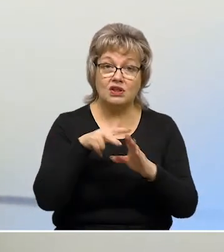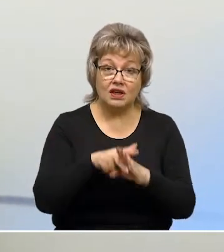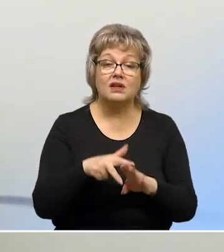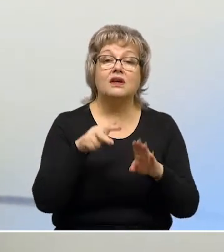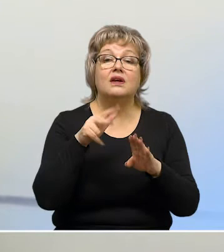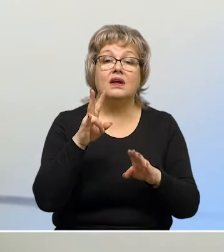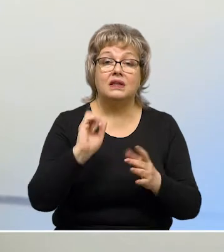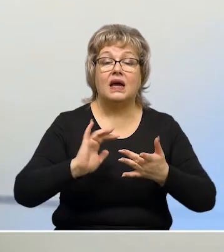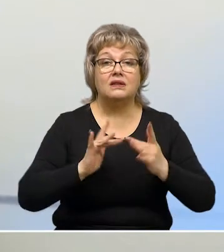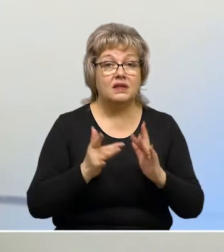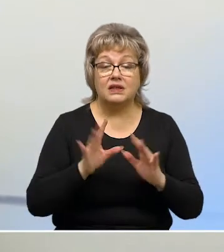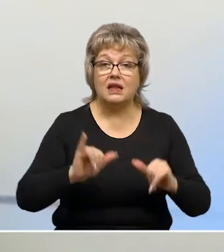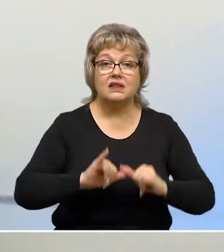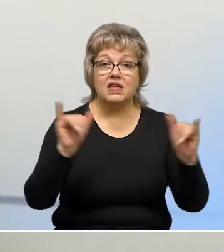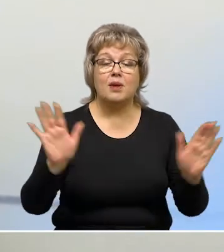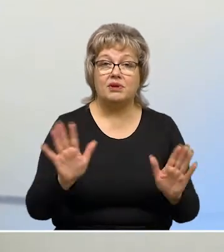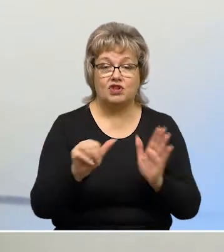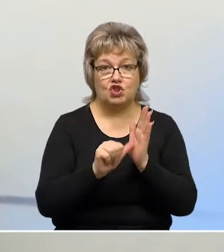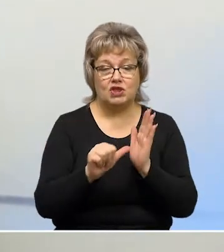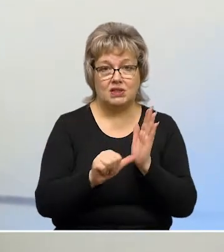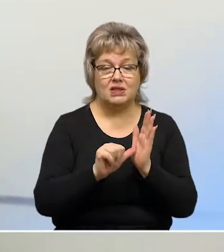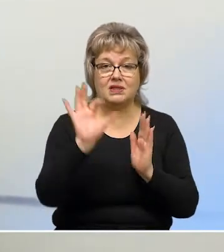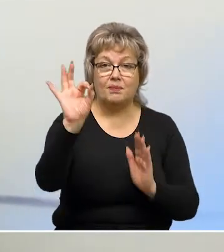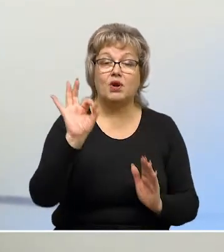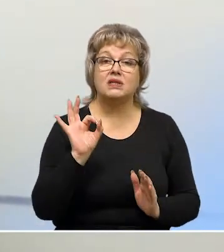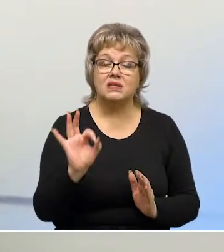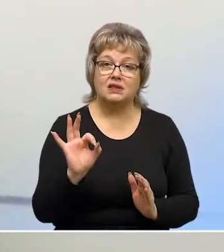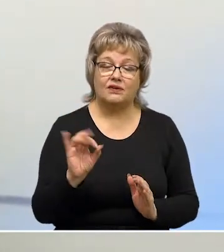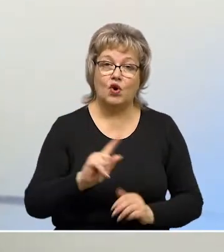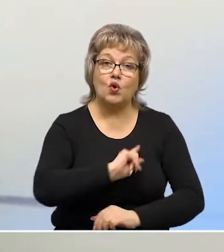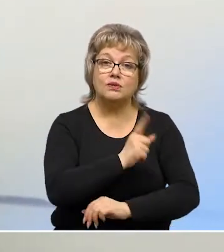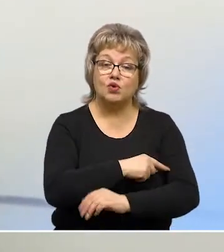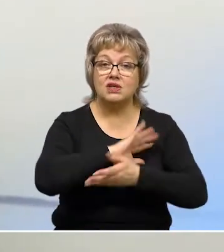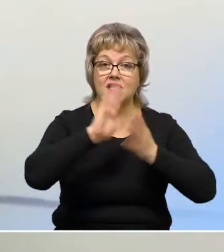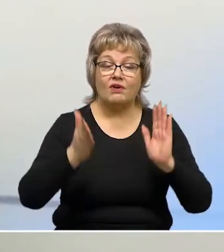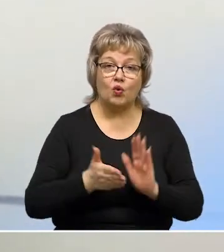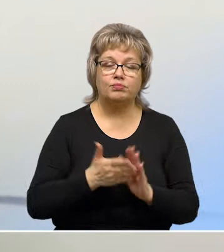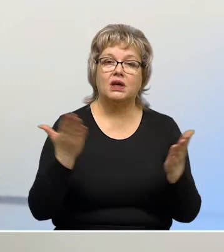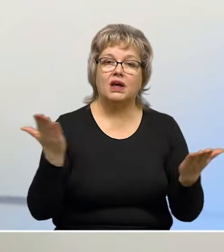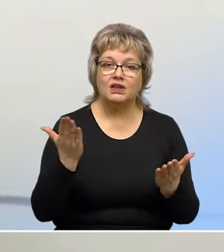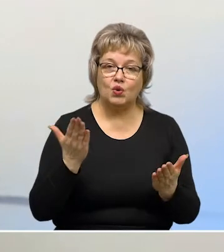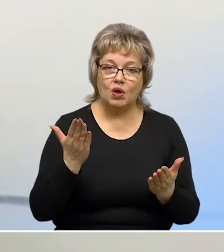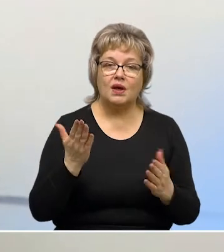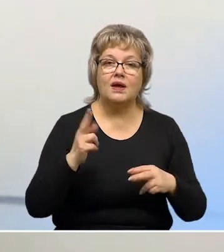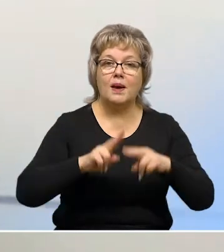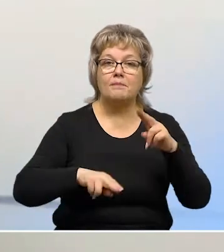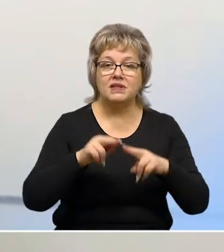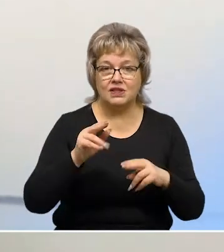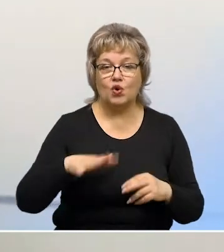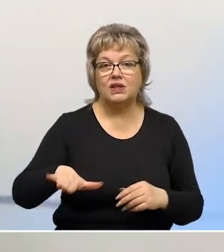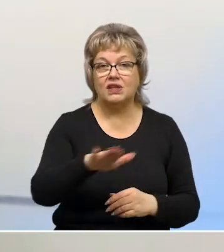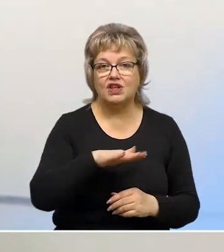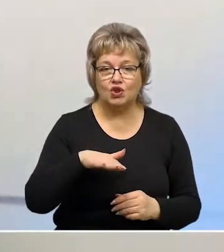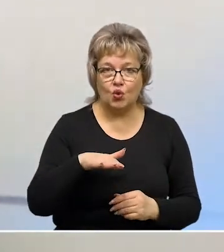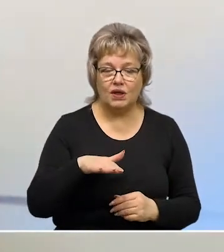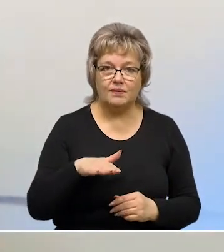вот прям сегодня, нагрузка на сетях связи не превышает 60% от мощности совокупно, которая построена в